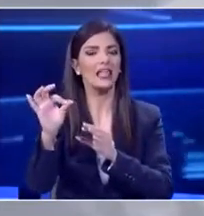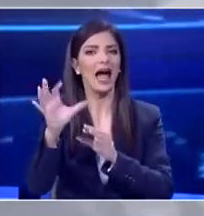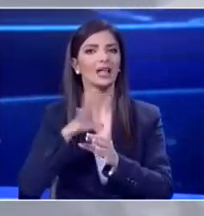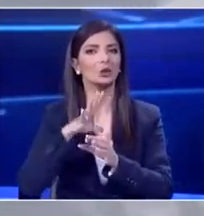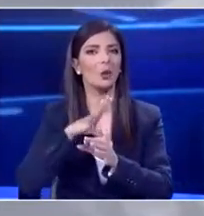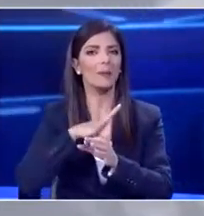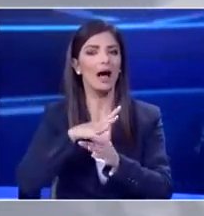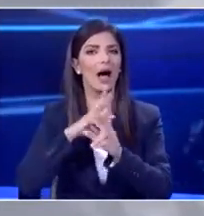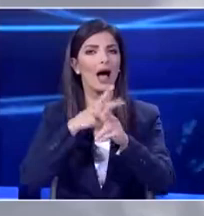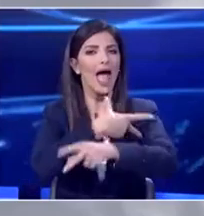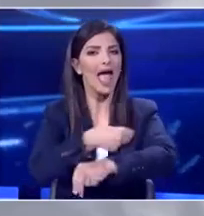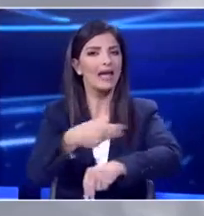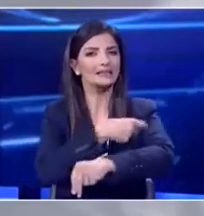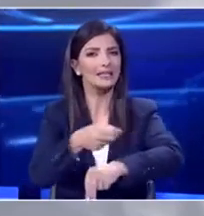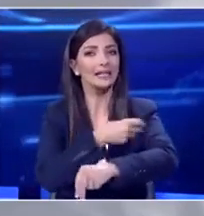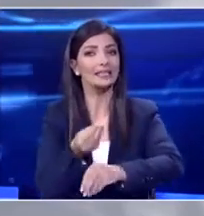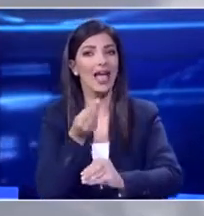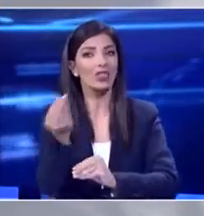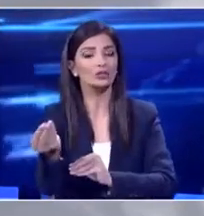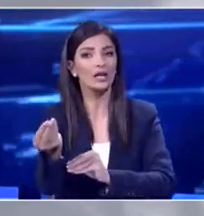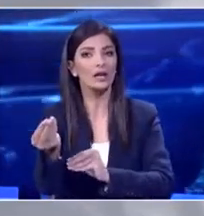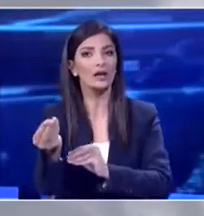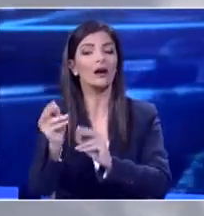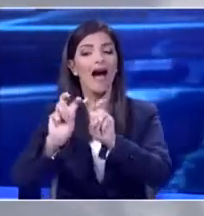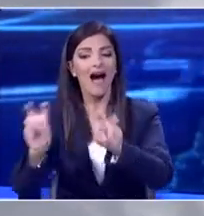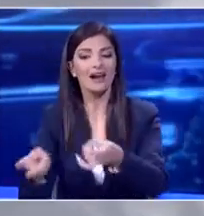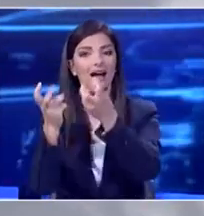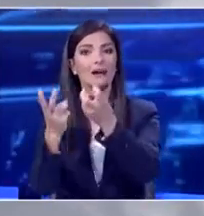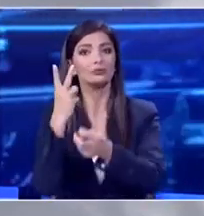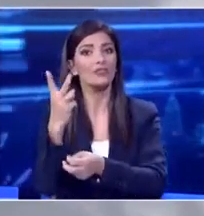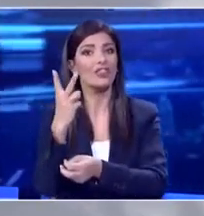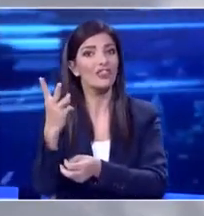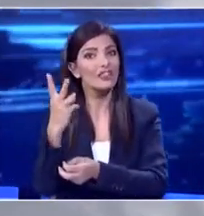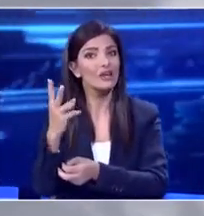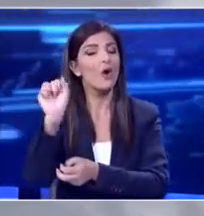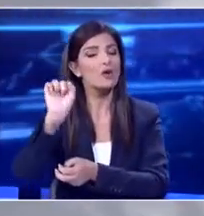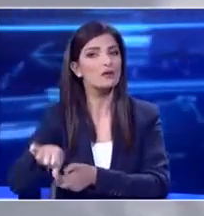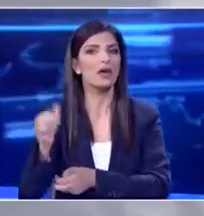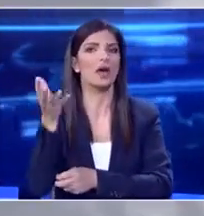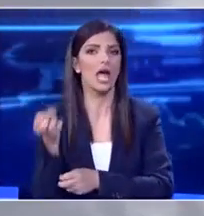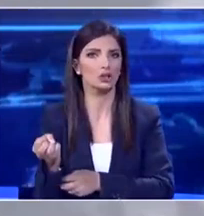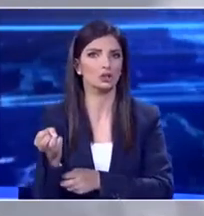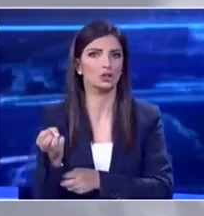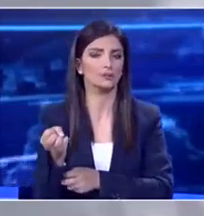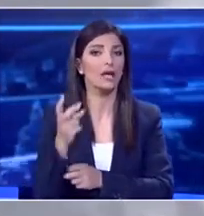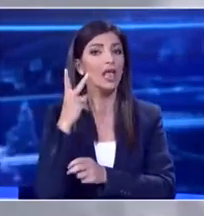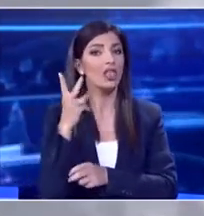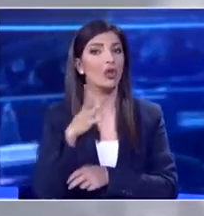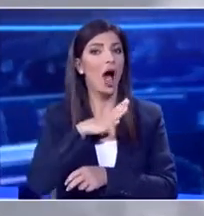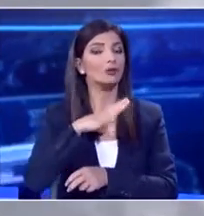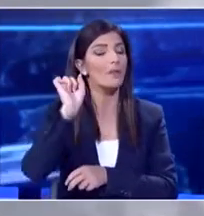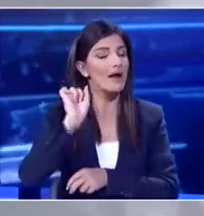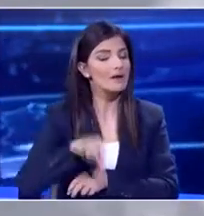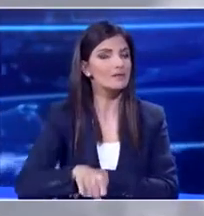κρούσματα κορονοϊού στην Κύπρο. Πρωτού μου πόσες λεπτομέρειες θέλω να τονίσω ακόμη μια φορά ότι δεν χρειάζεται πανικός, χρειάζεται